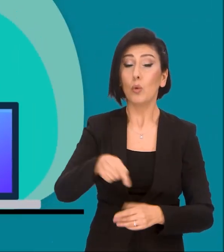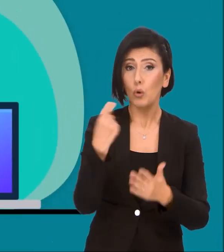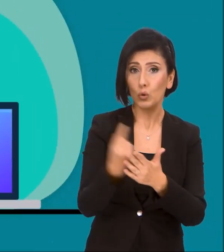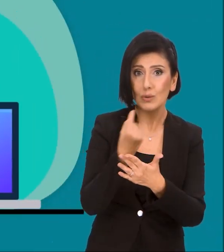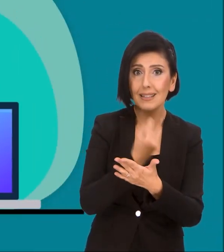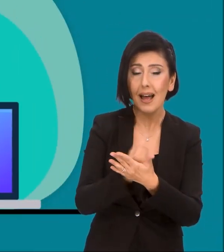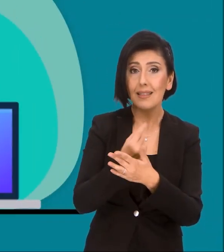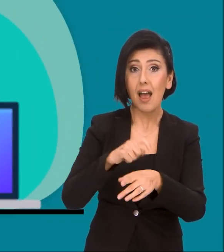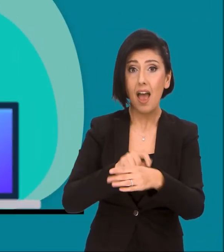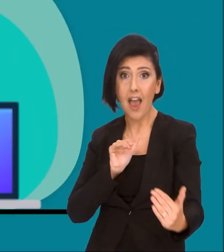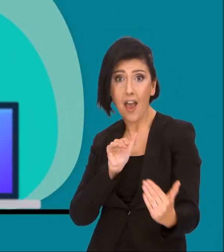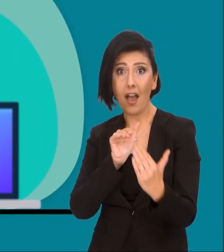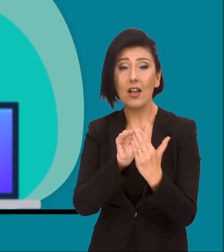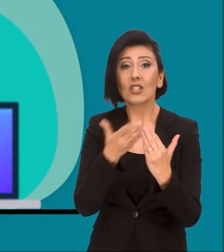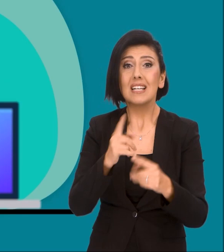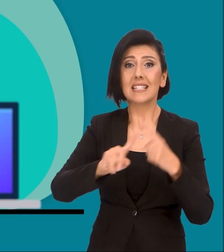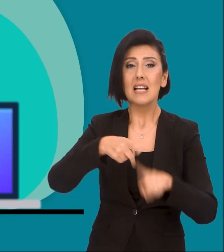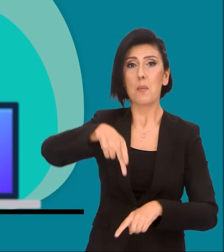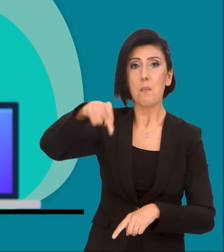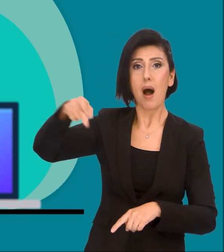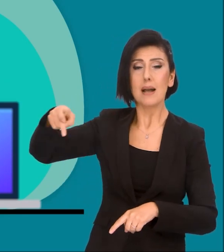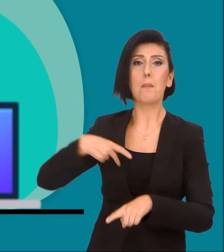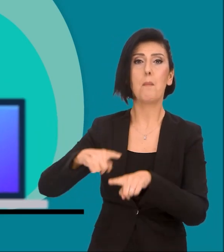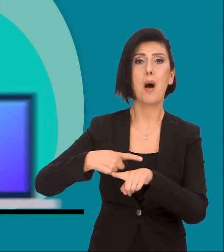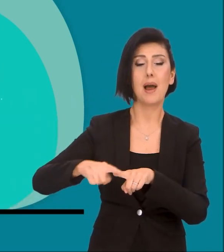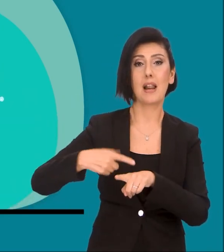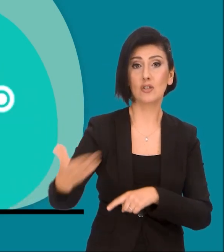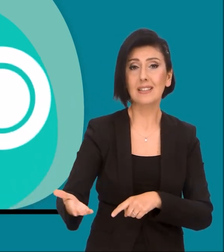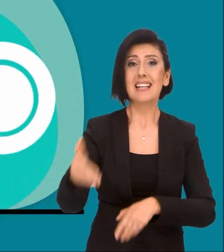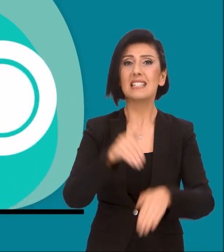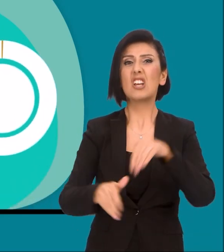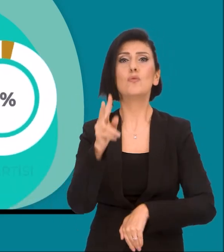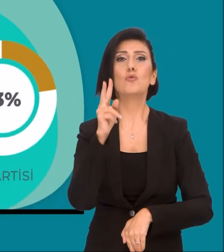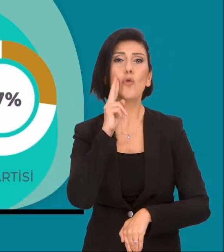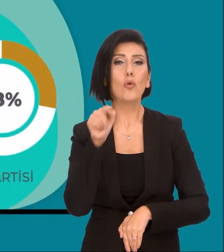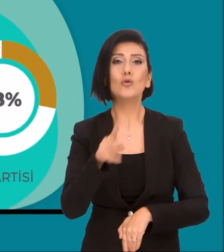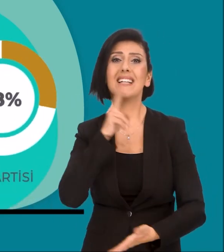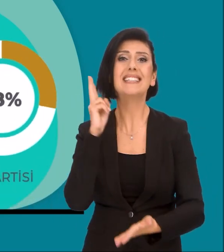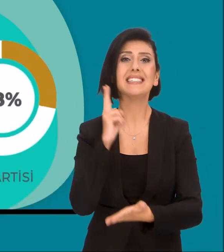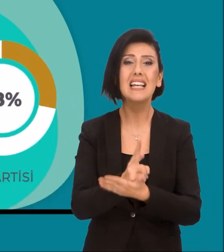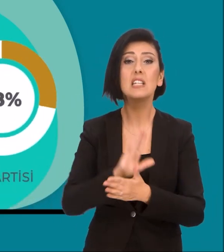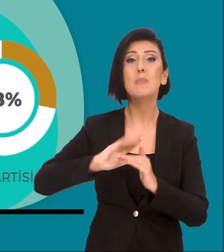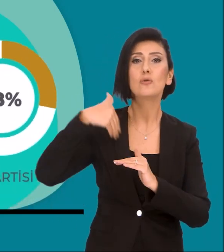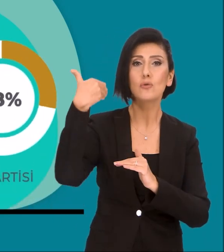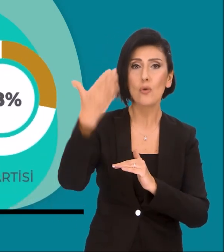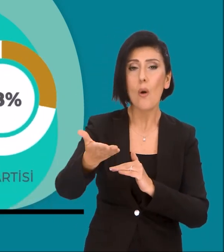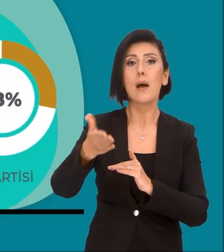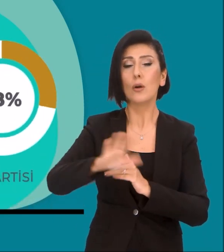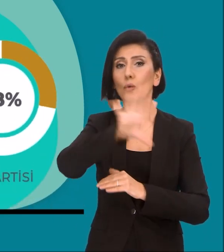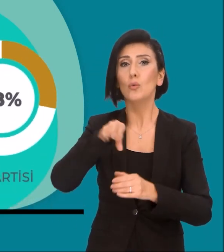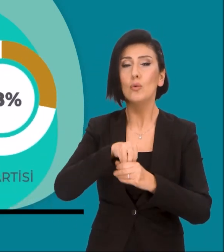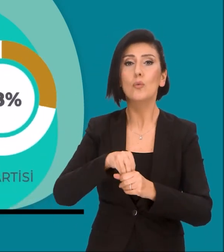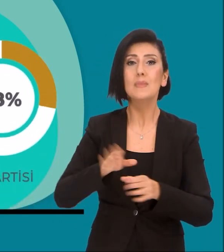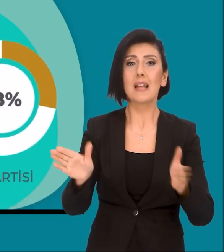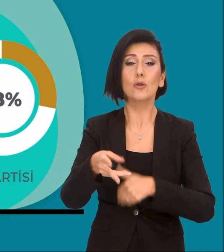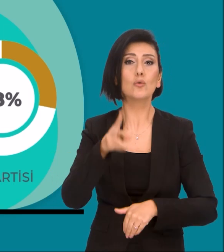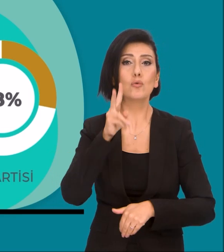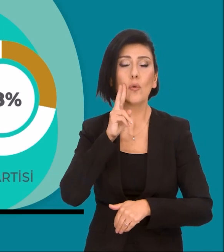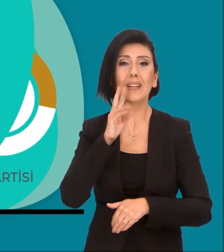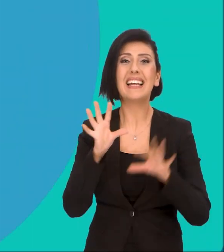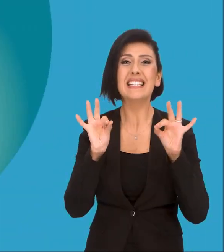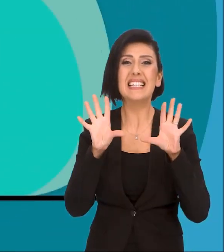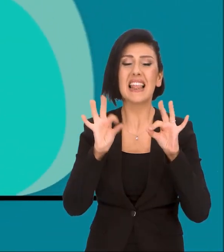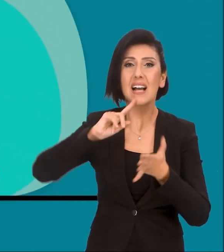ve bu tutanaklar eş zamanlı olarak siyasi partilerle paylaşılır. Seçim sonuçlarının kesinleşmesinden sonra tüm sandık sonuçları ve